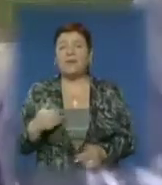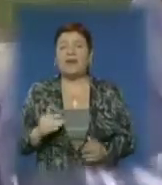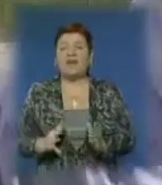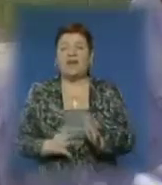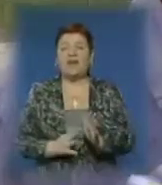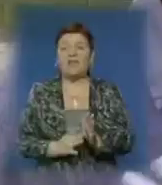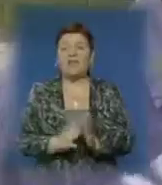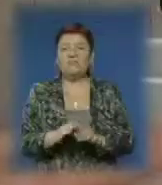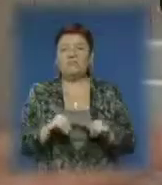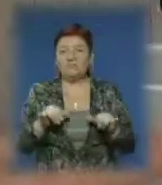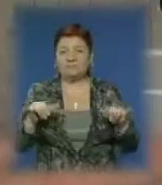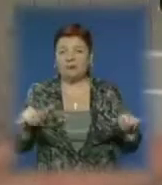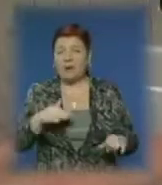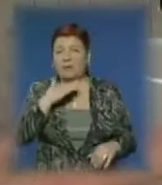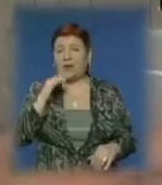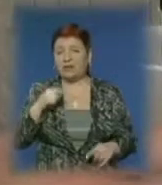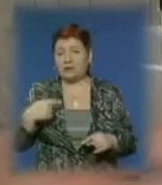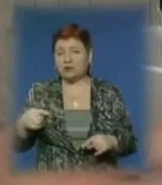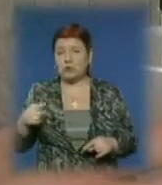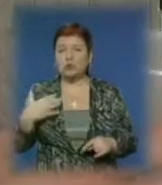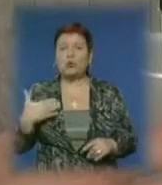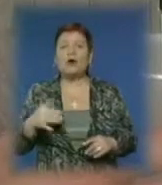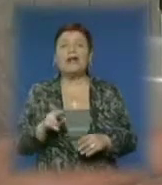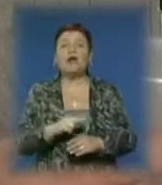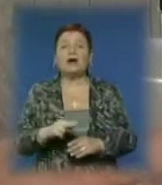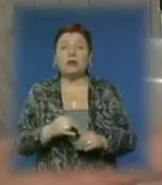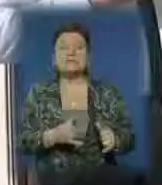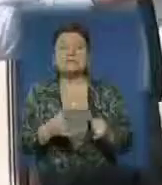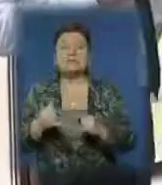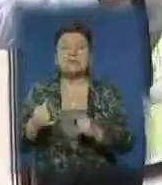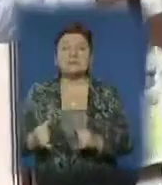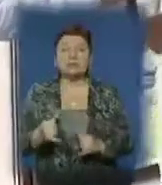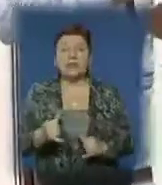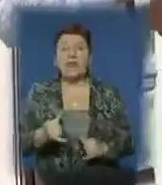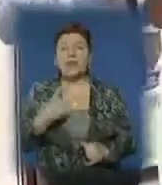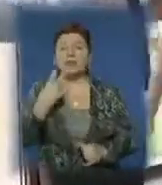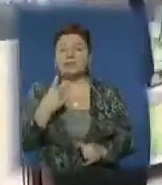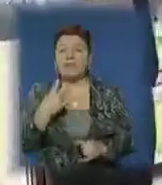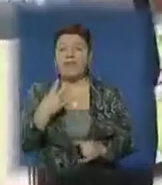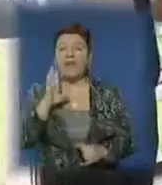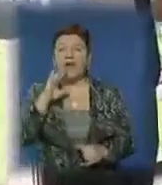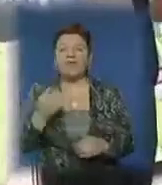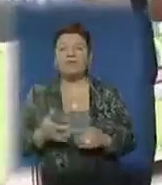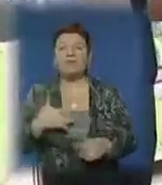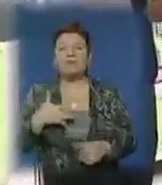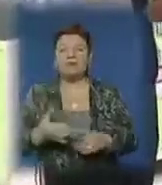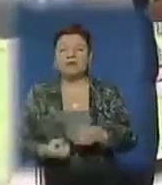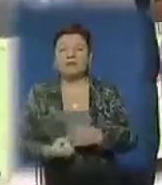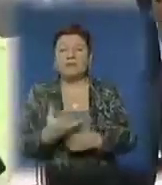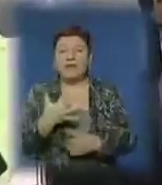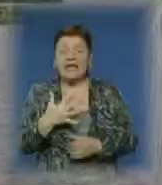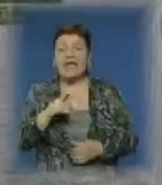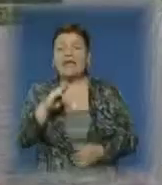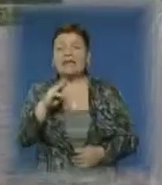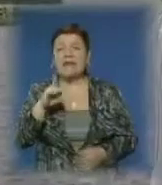і багато іншого. Щодо оздоровчої складової лікування забезпечуватимуть дві свердловини зі слабомінералізованою та термальною